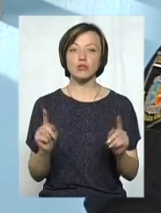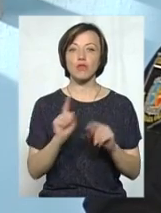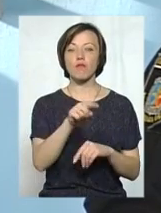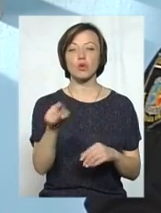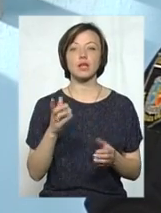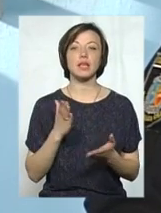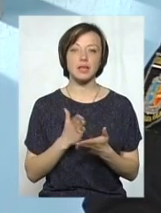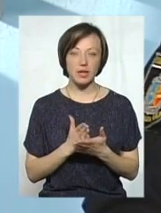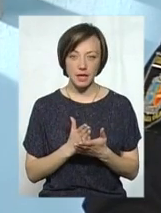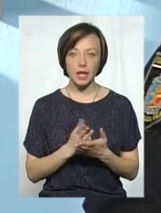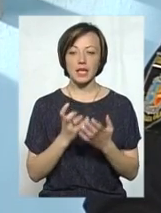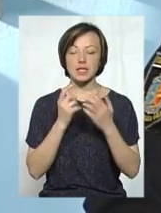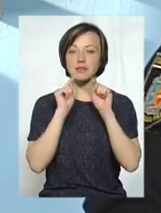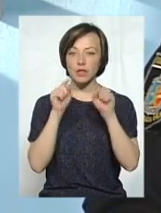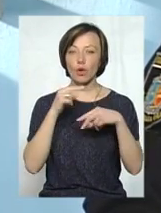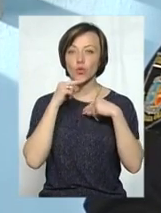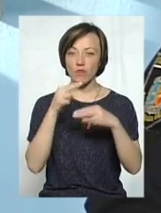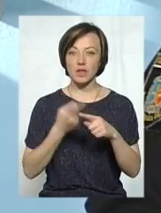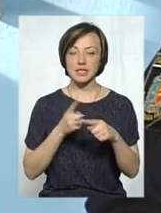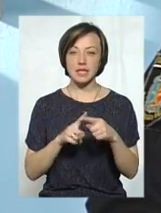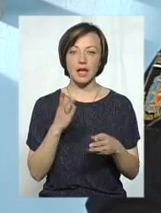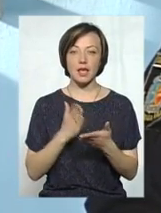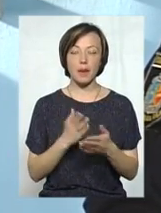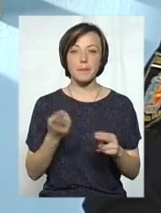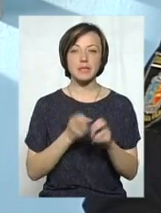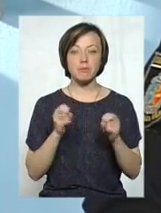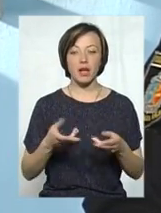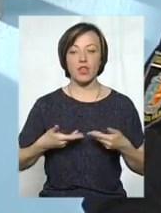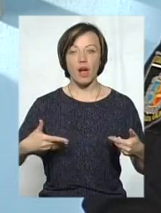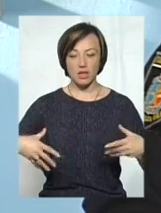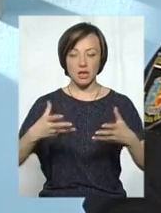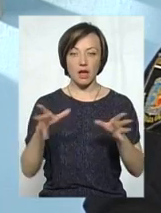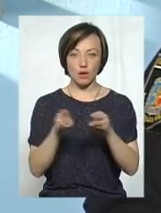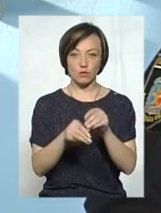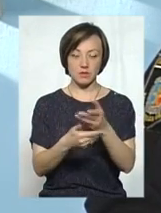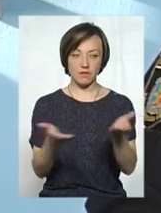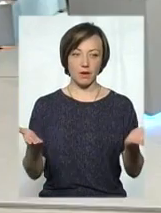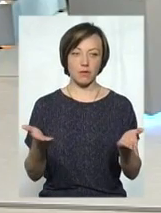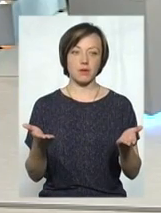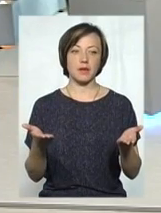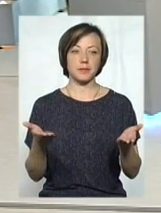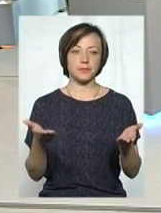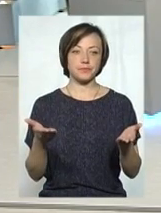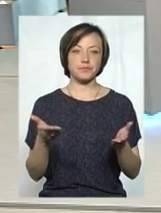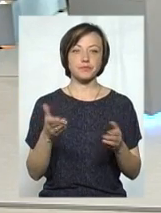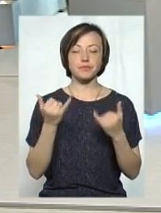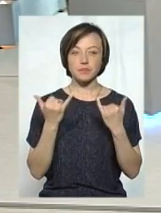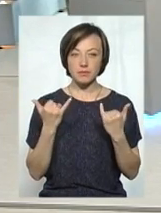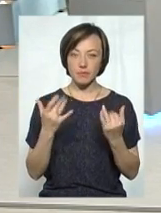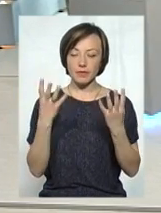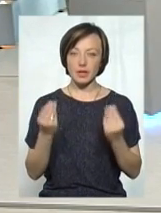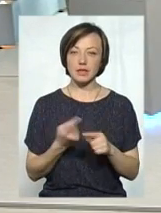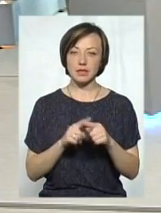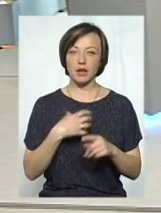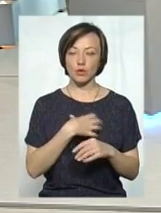вони є, і вони звертають увагу, це є безпека наша разом з вами. Бо тому що на сьогоднішній день це